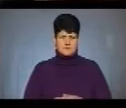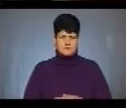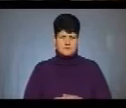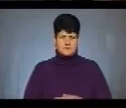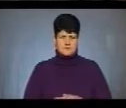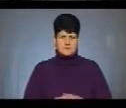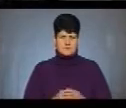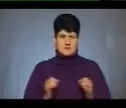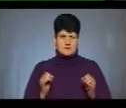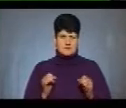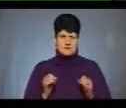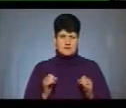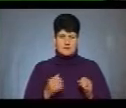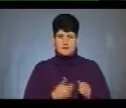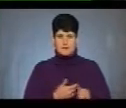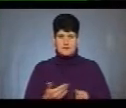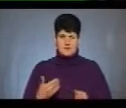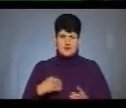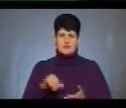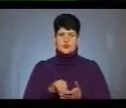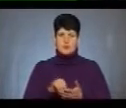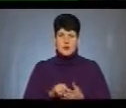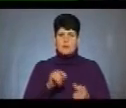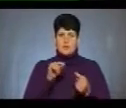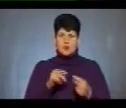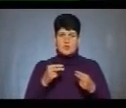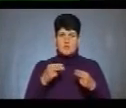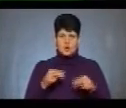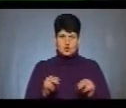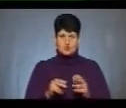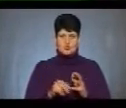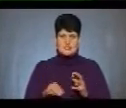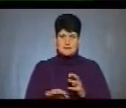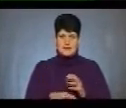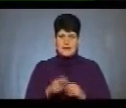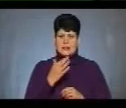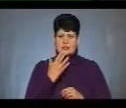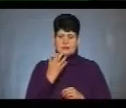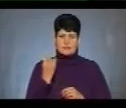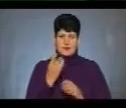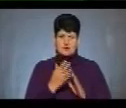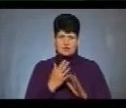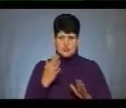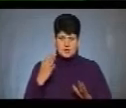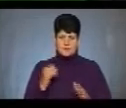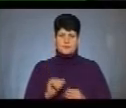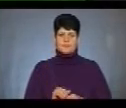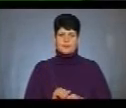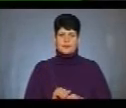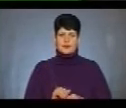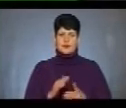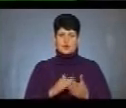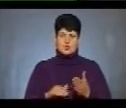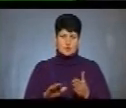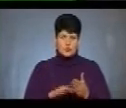Збирається все відчуття. Ми виступаємо проти продажу землі. Іноземця в першу чергу виступаємо зовсім